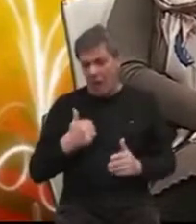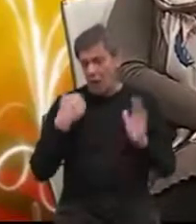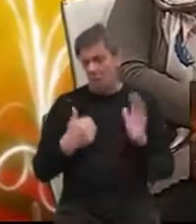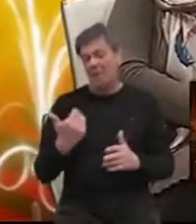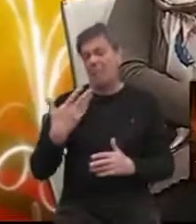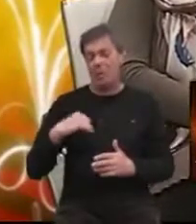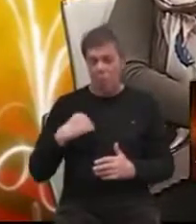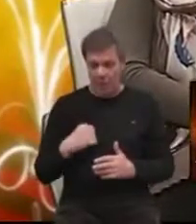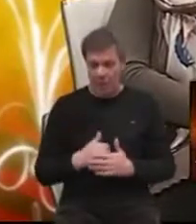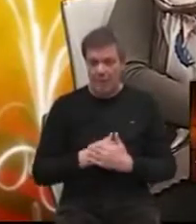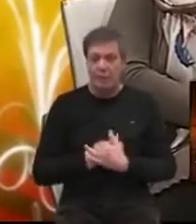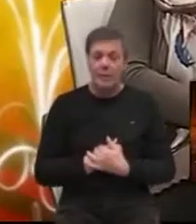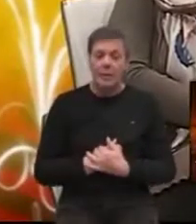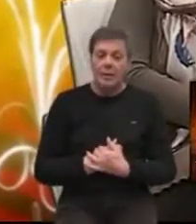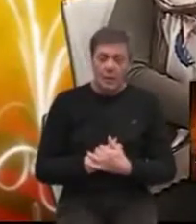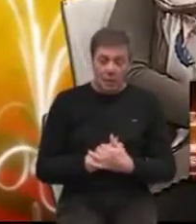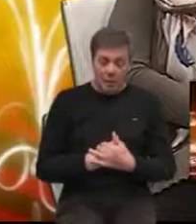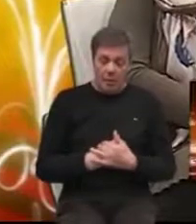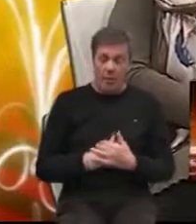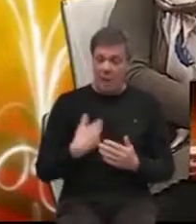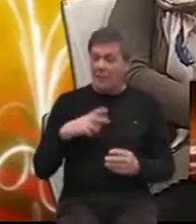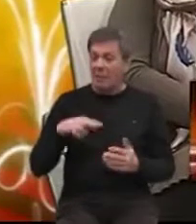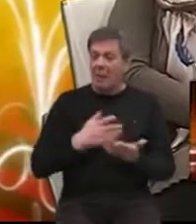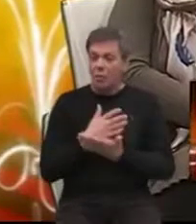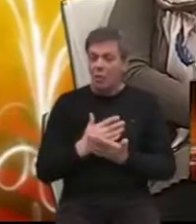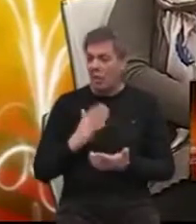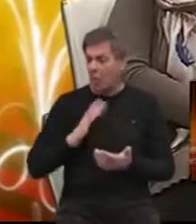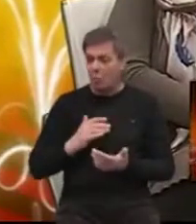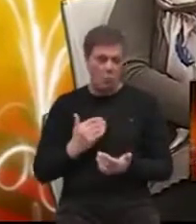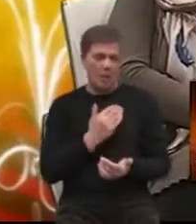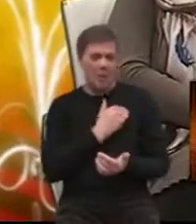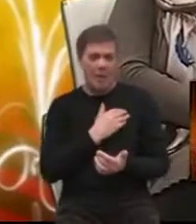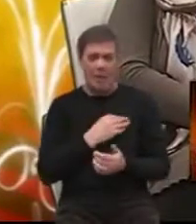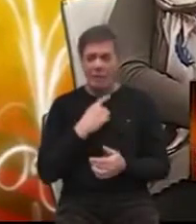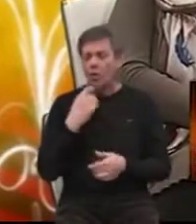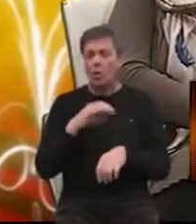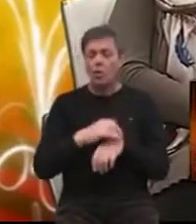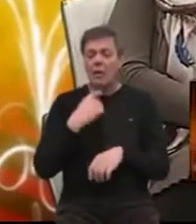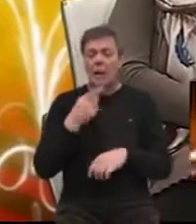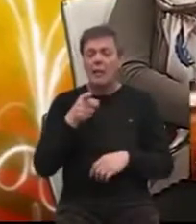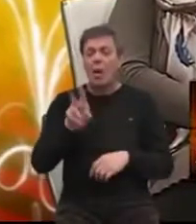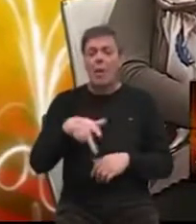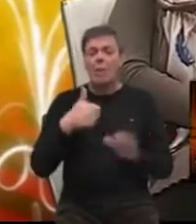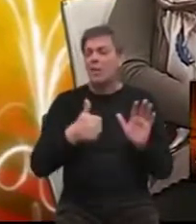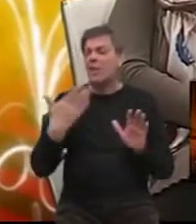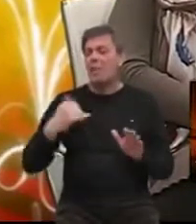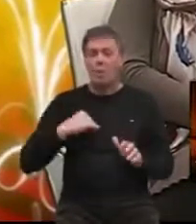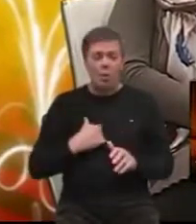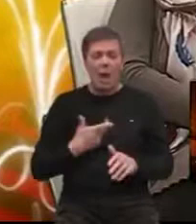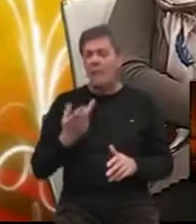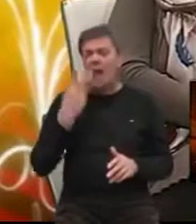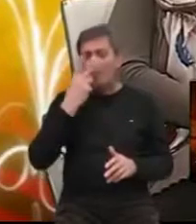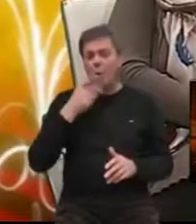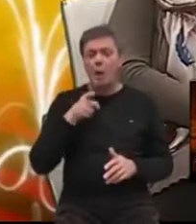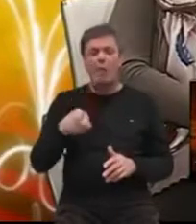godina, primjer, da su imala takav slučaj, da mi se gospođa javila, reka da je doktorica njenoj mami rekla da on ima 65 godina i da je